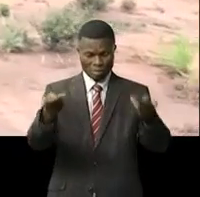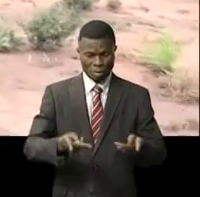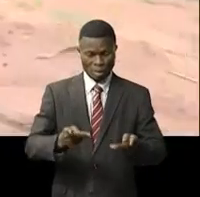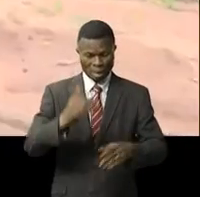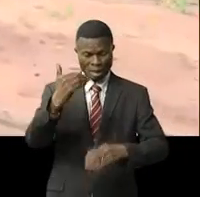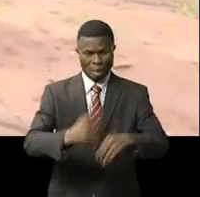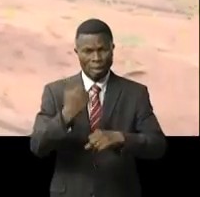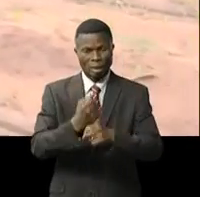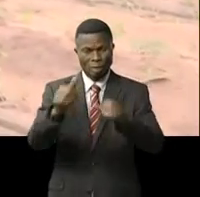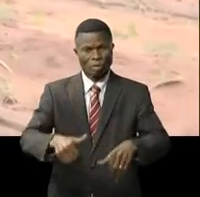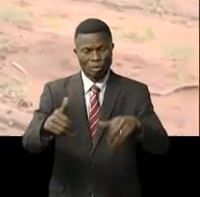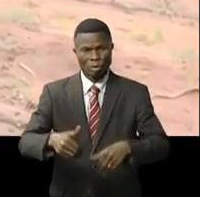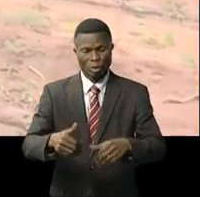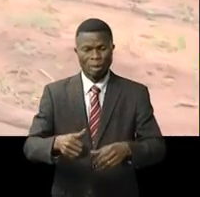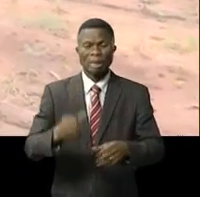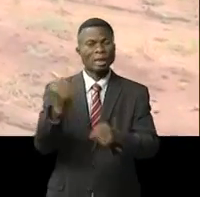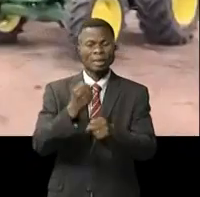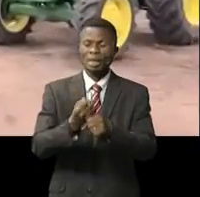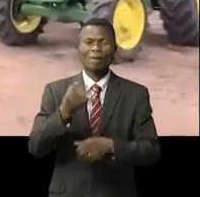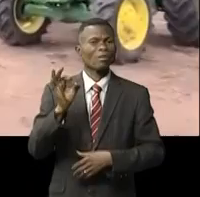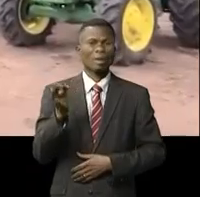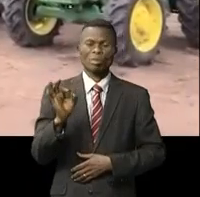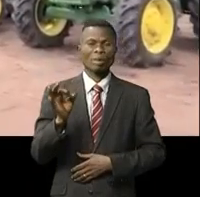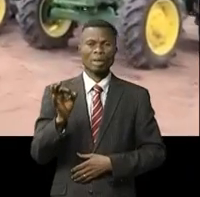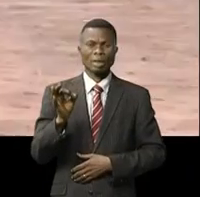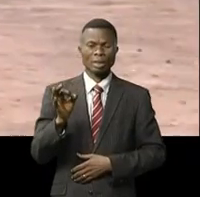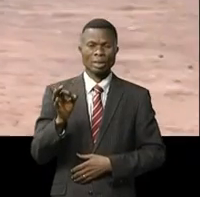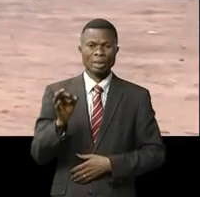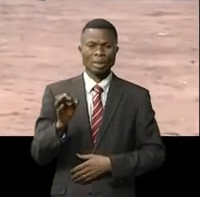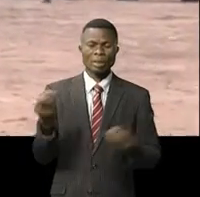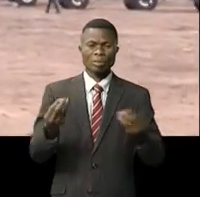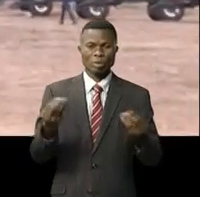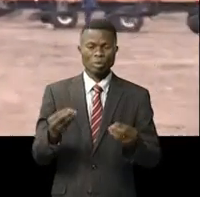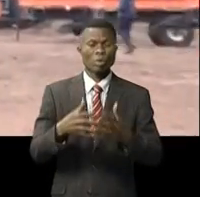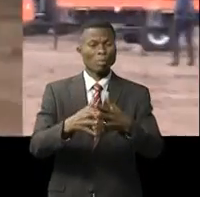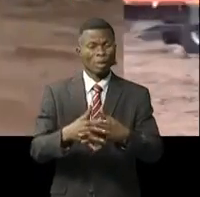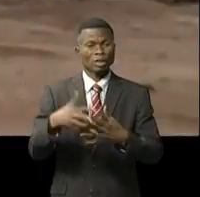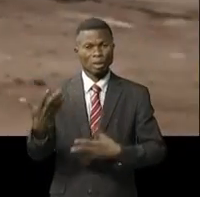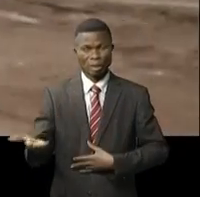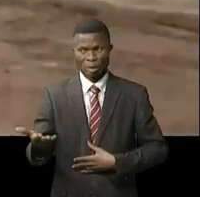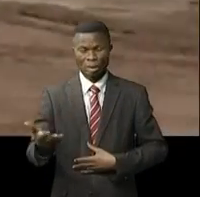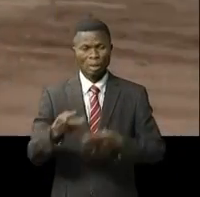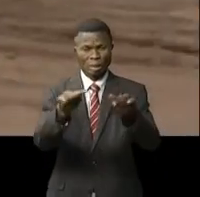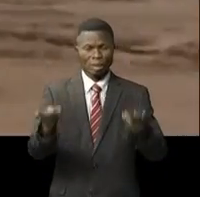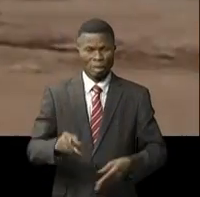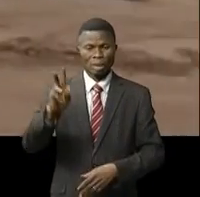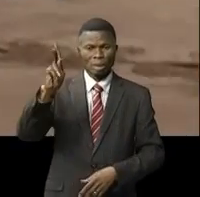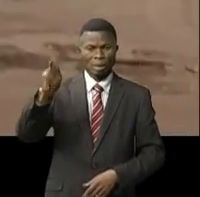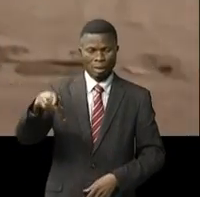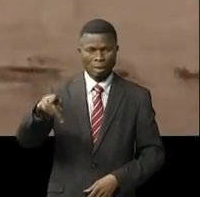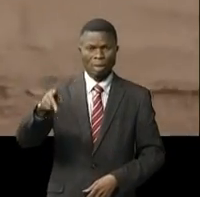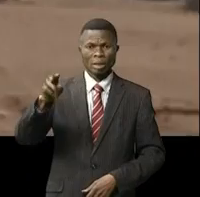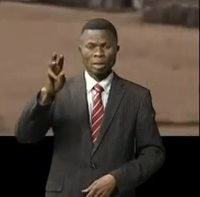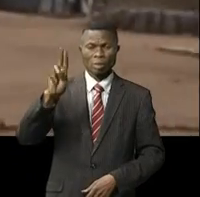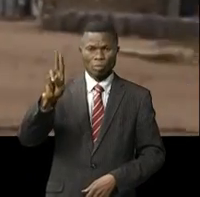développements agricoles aucun hectare n'a été emblavé en dépit de la forte présence des tracteurs. Sur le site d'un Kodi dans le Congo